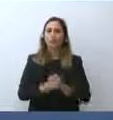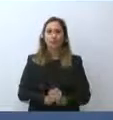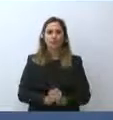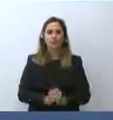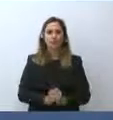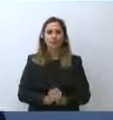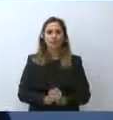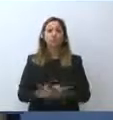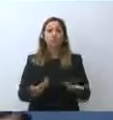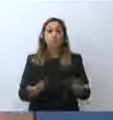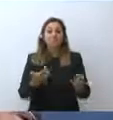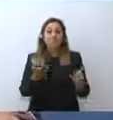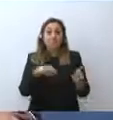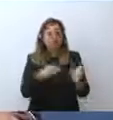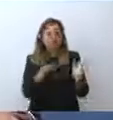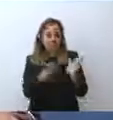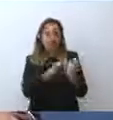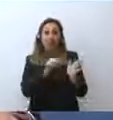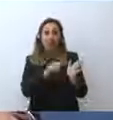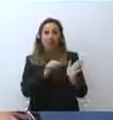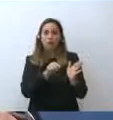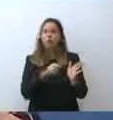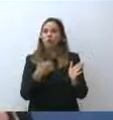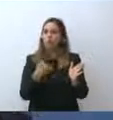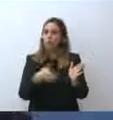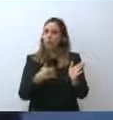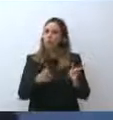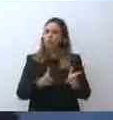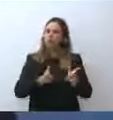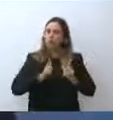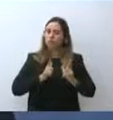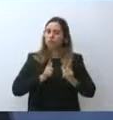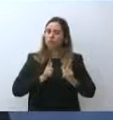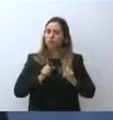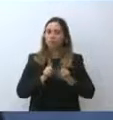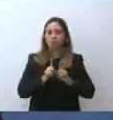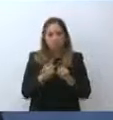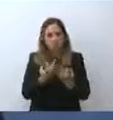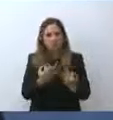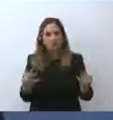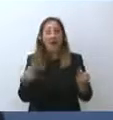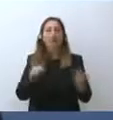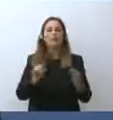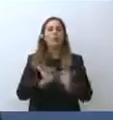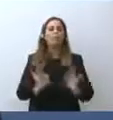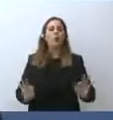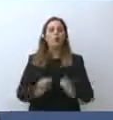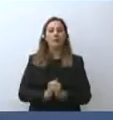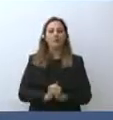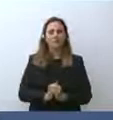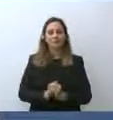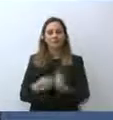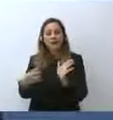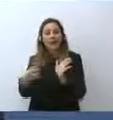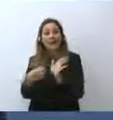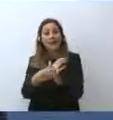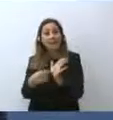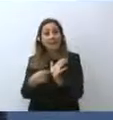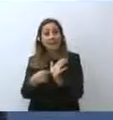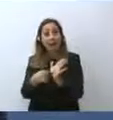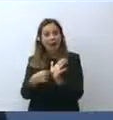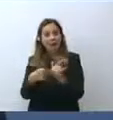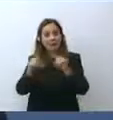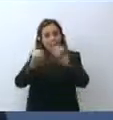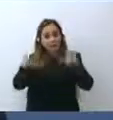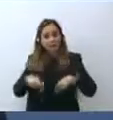anche su quel fronte siamo pronti. L'applicazione del Green Pass, su cui ora parlerà